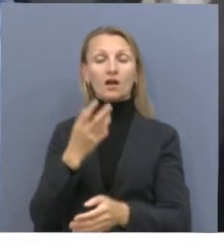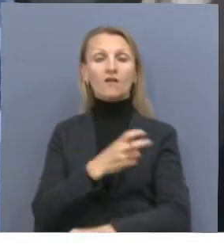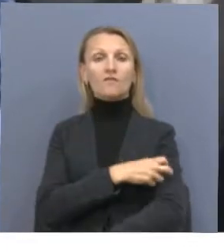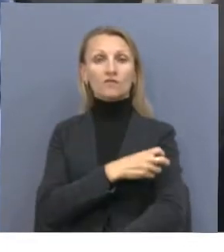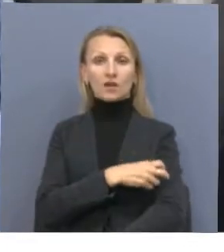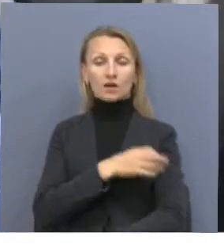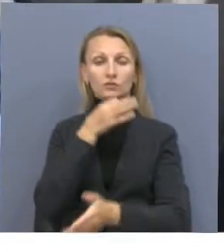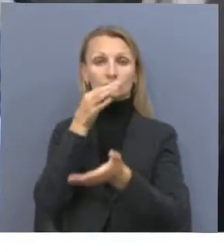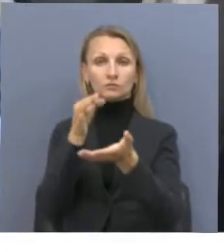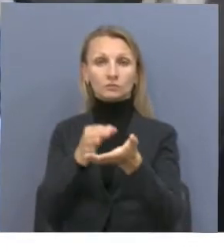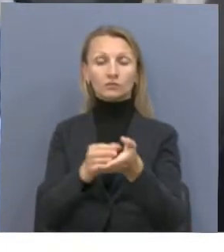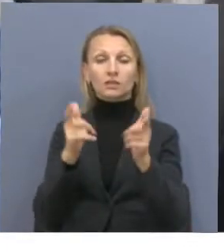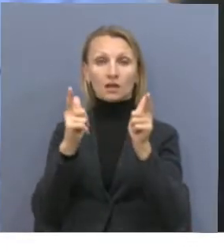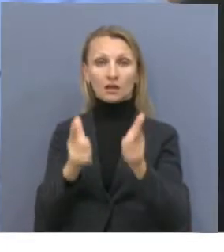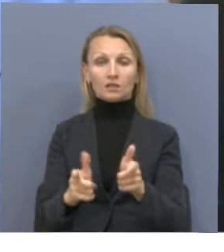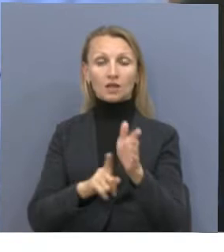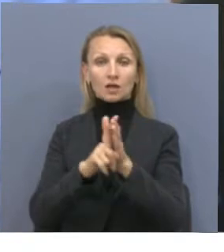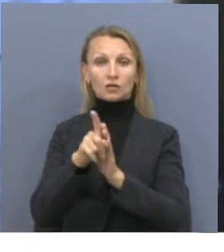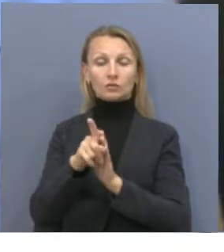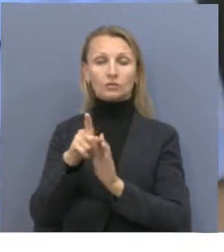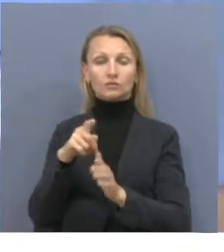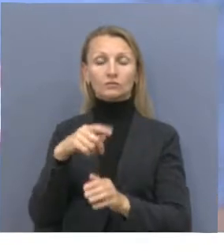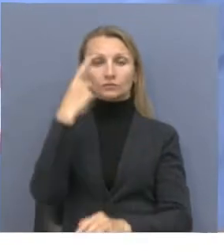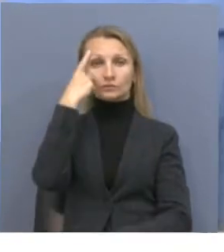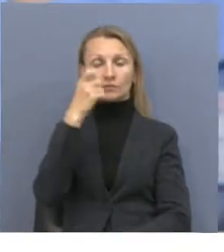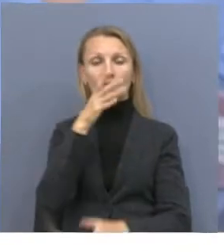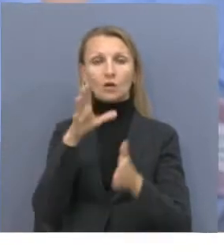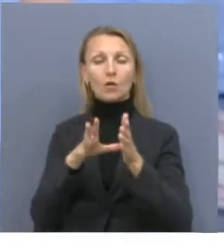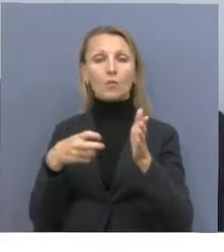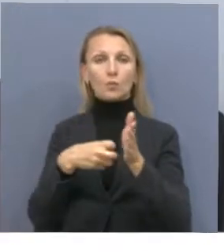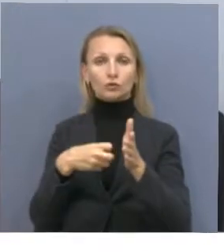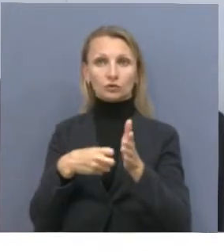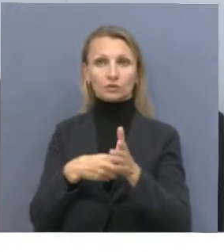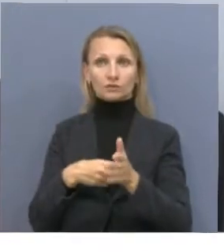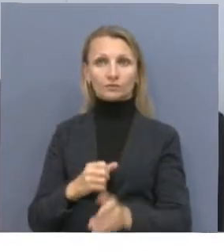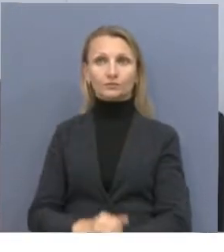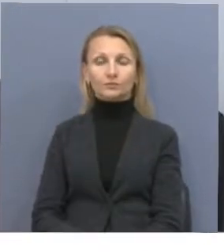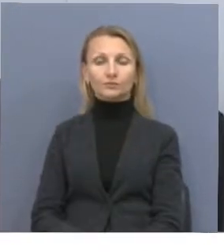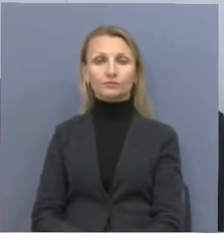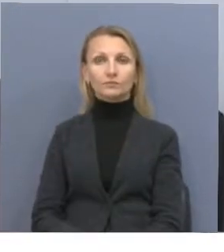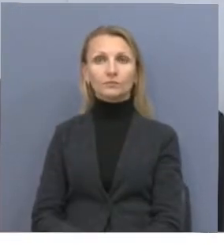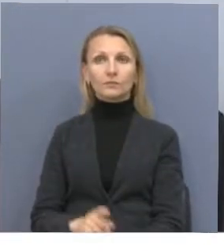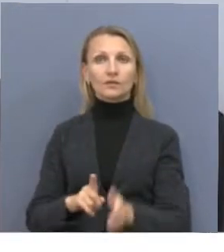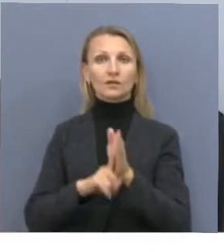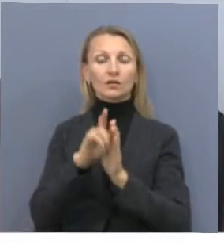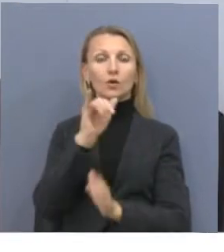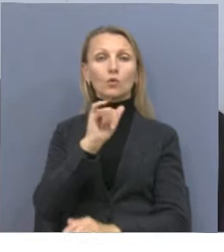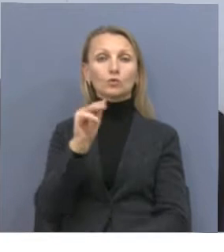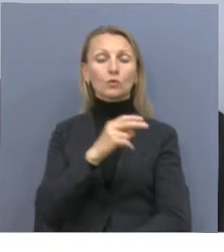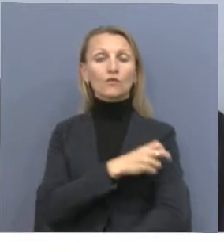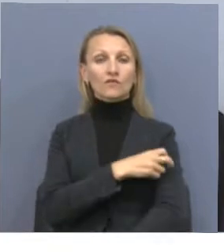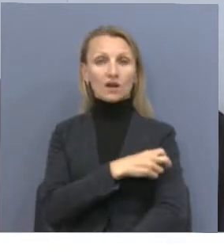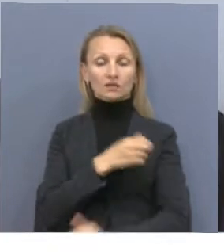пользователю придет смс-уведомление и письмо на электронную почту со ссылкой. При поступлении вызова участкового врача на дом